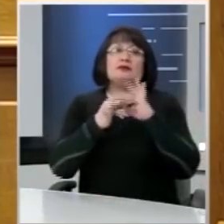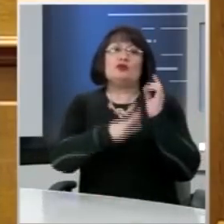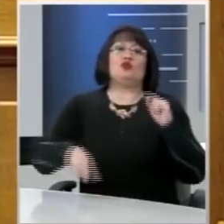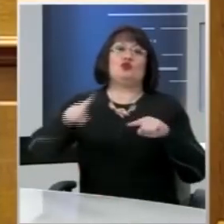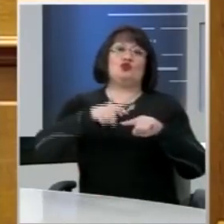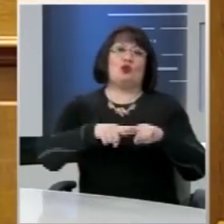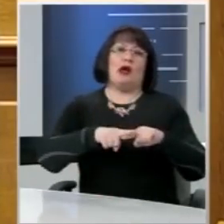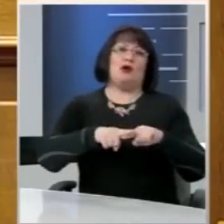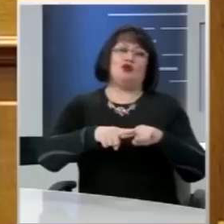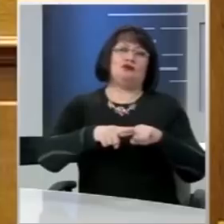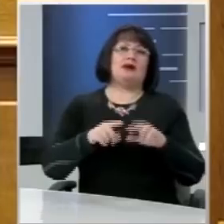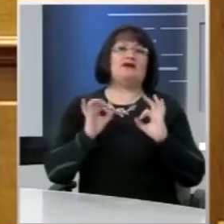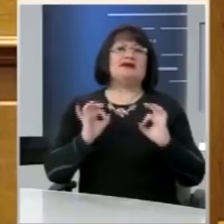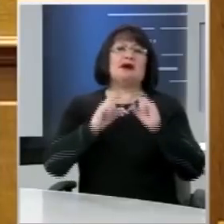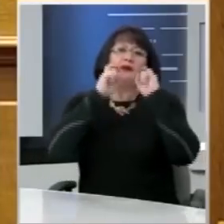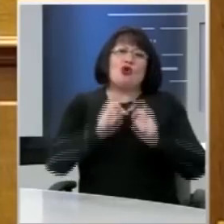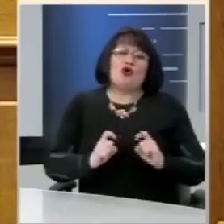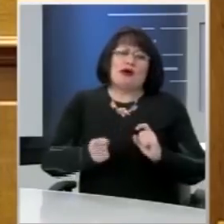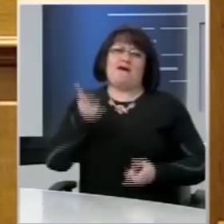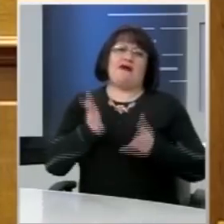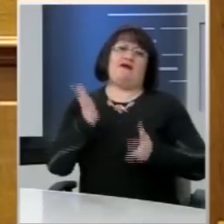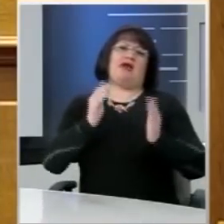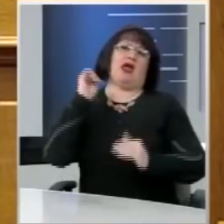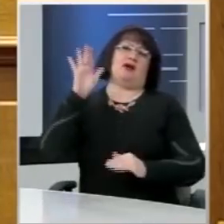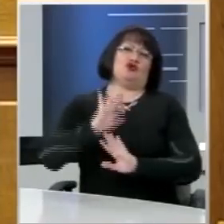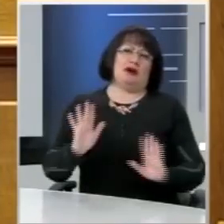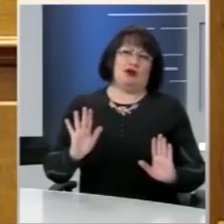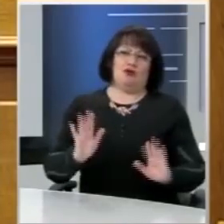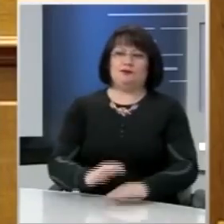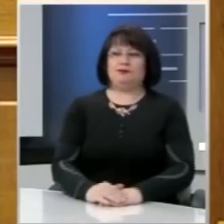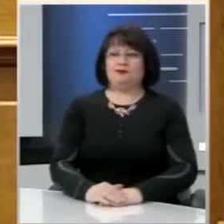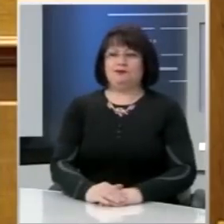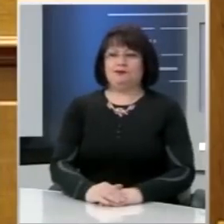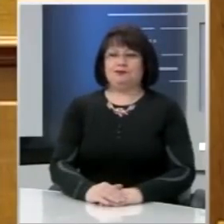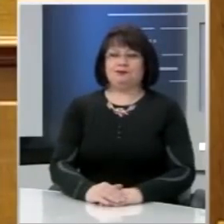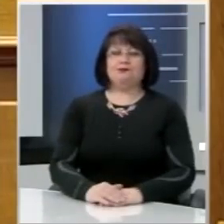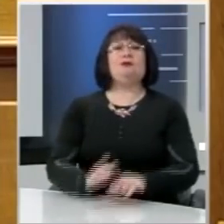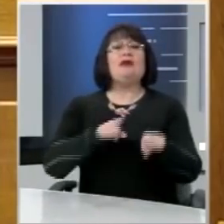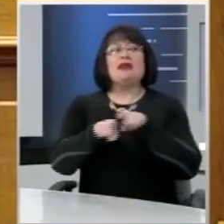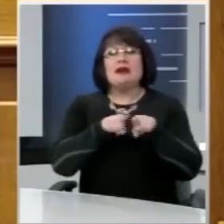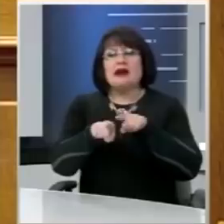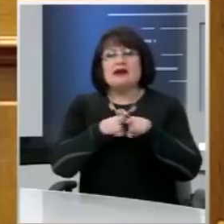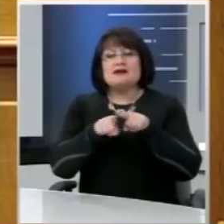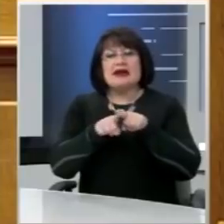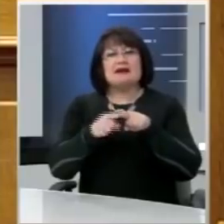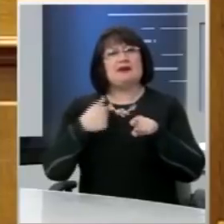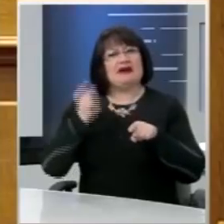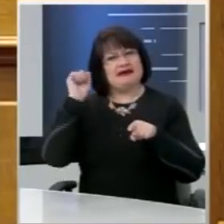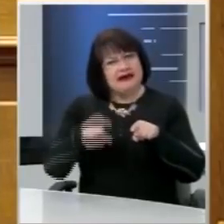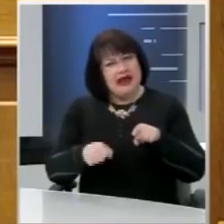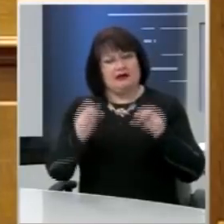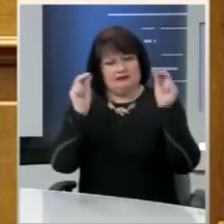ελληνικού λαού που εξαναγκάστηκε να φύγει στο εξωτερικό. Ανεξάρτητα από τη θετική ψήφο μας